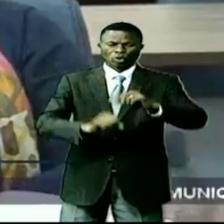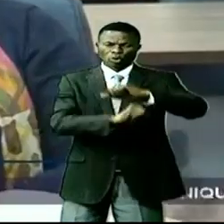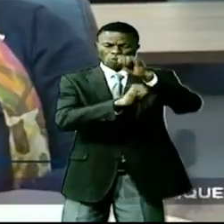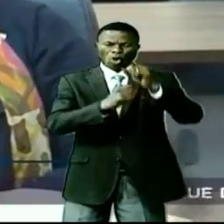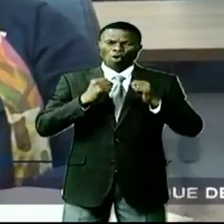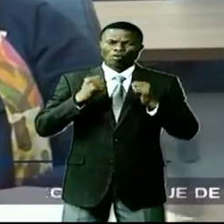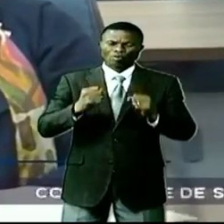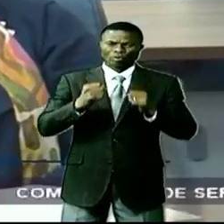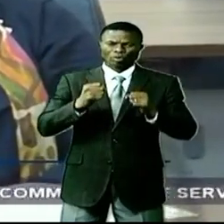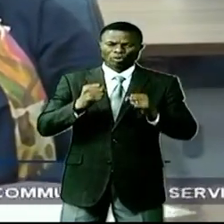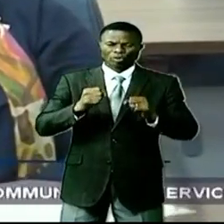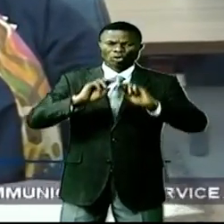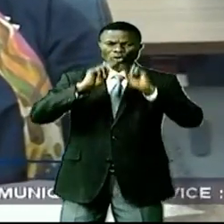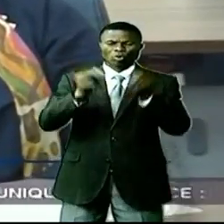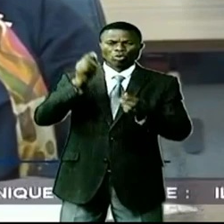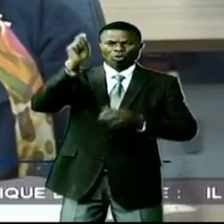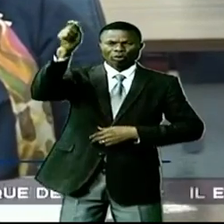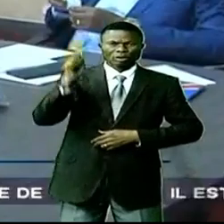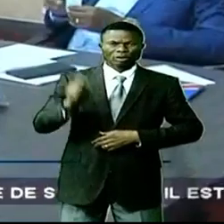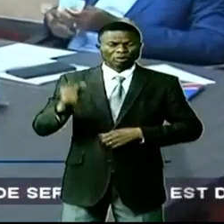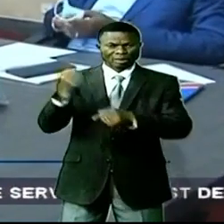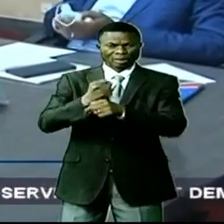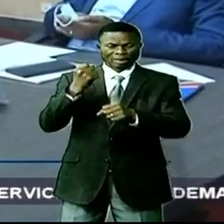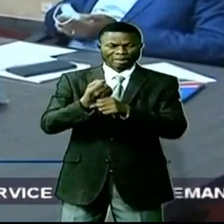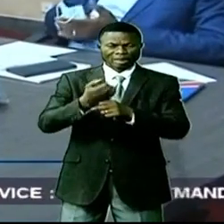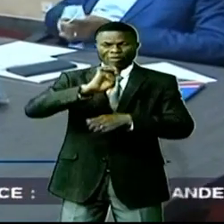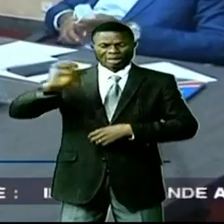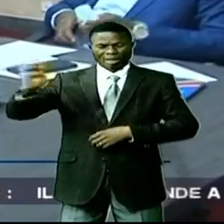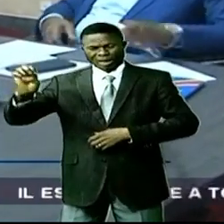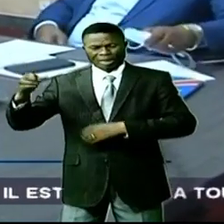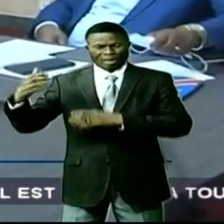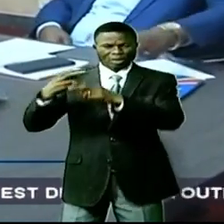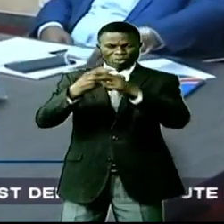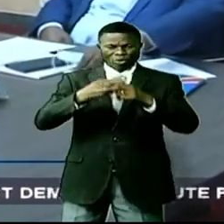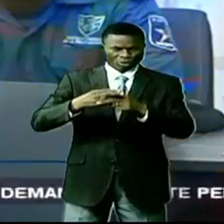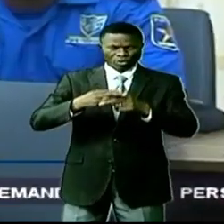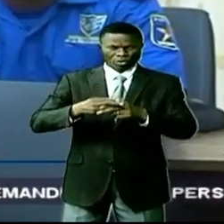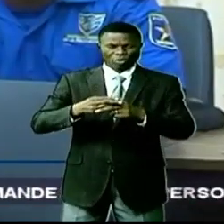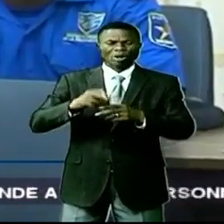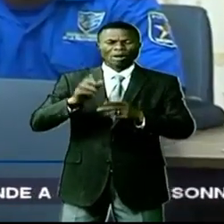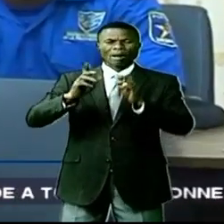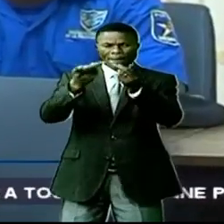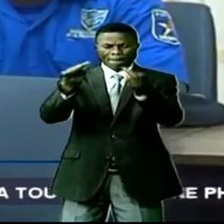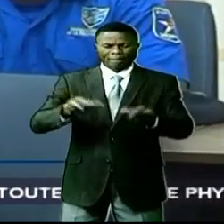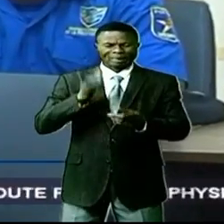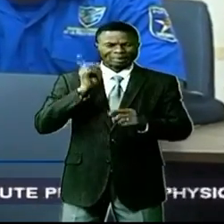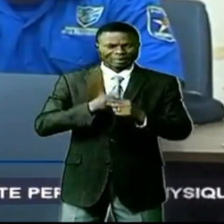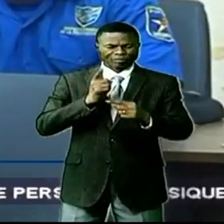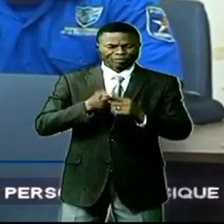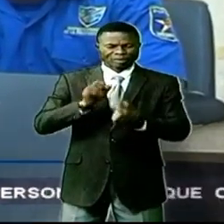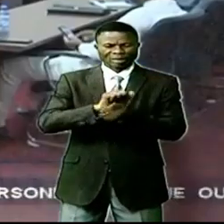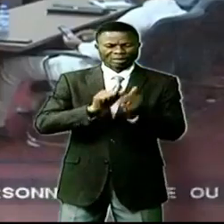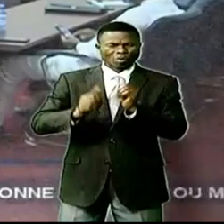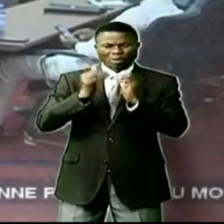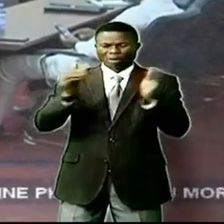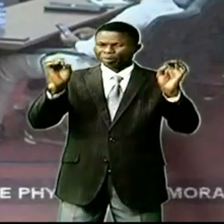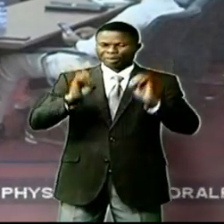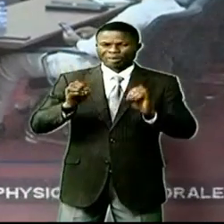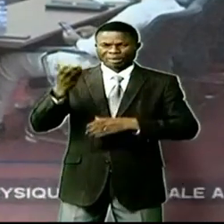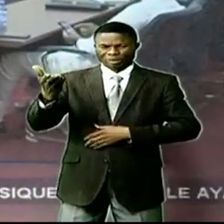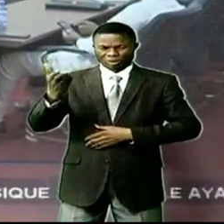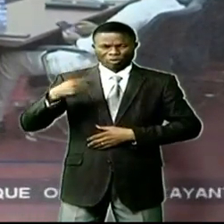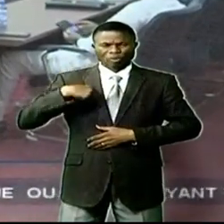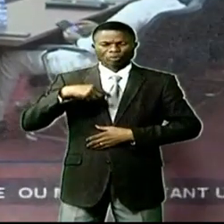conséquent au phare décès dans les opérations visant la sécurisation des zones en proie à la sécurité. Nous sommes